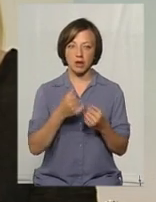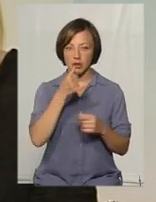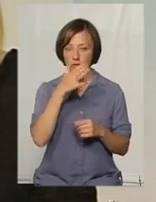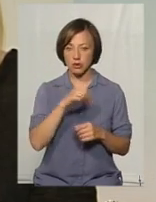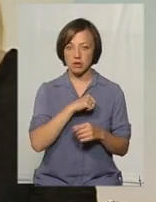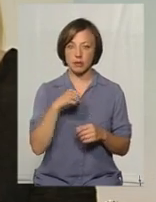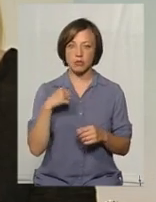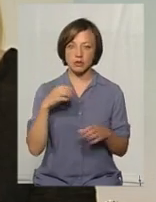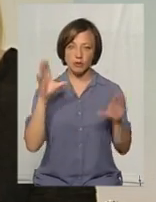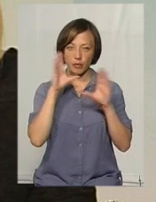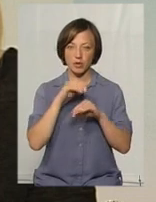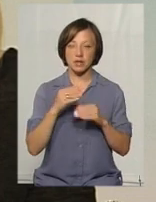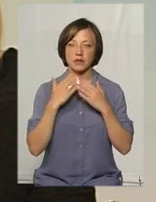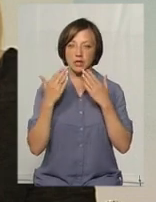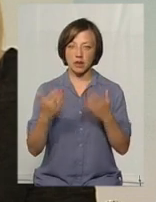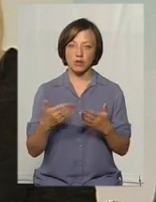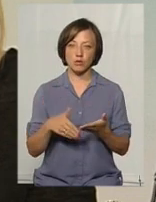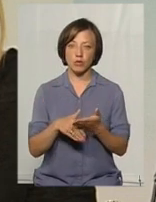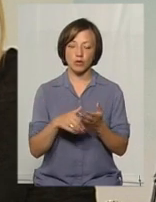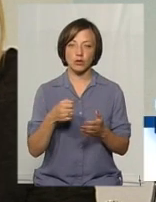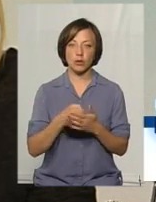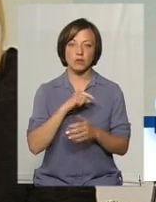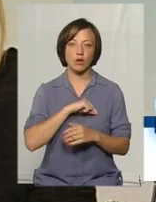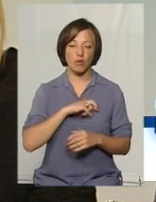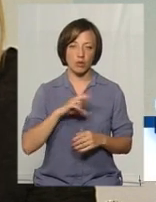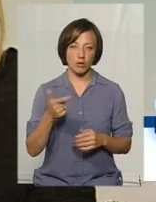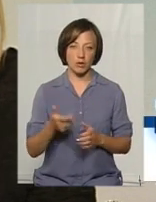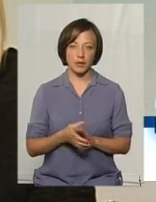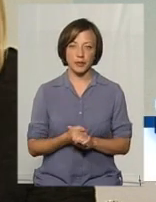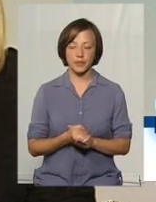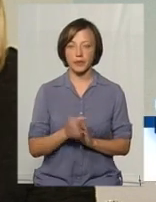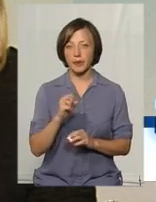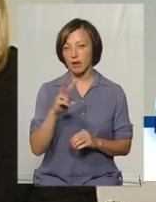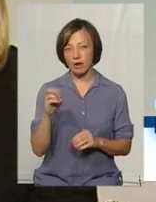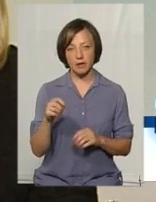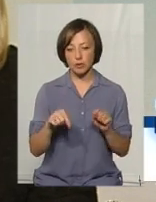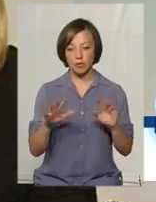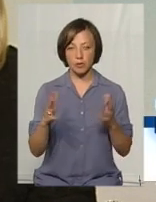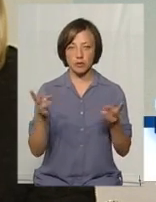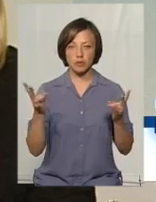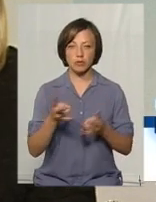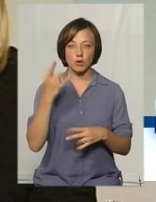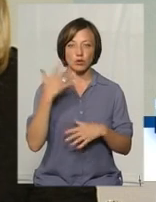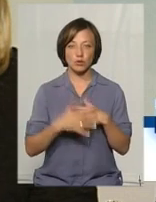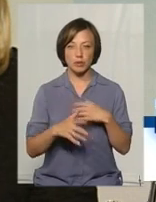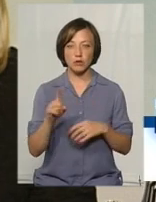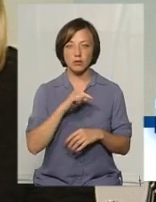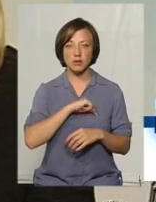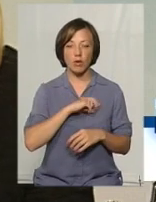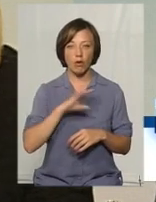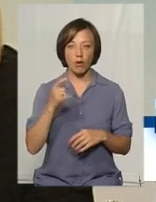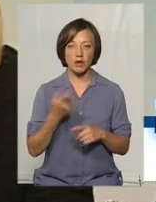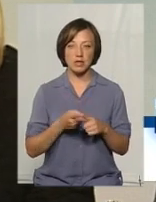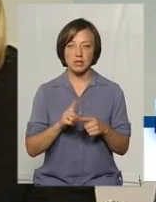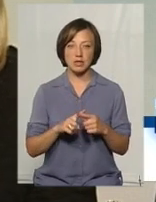самостійно впоратися, в нас звертається до допомоги до психолога. Але в цьому випадку також потрібно розуміти, що психолог – це є,